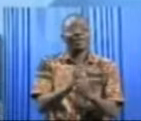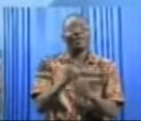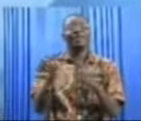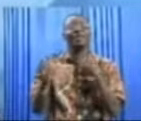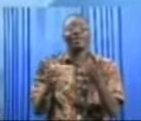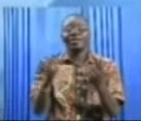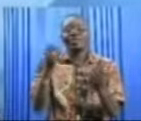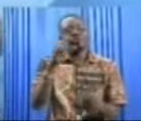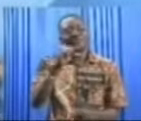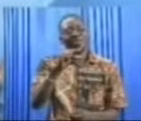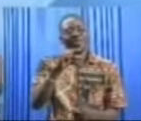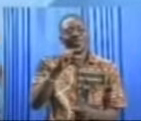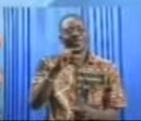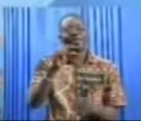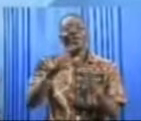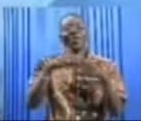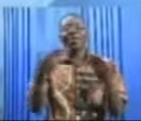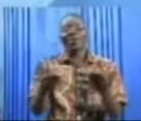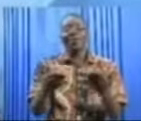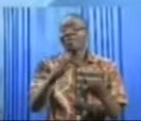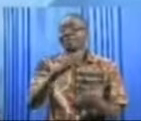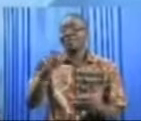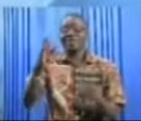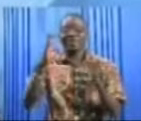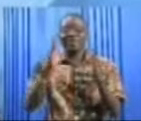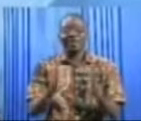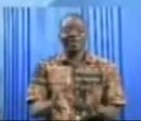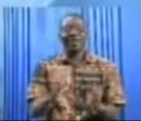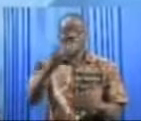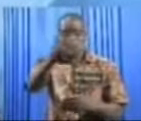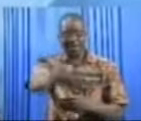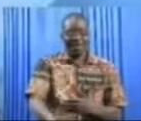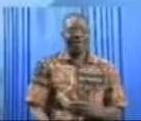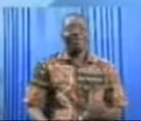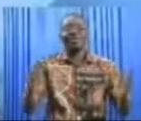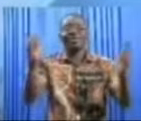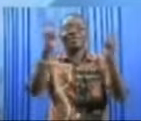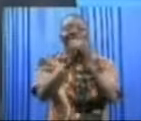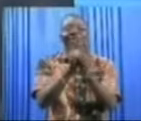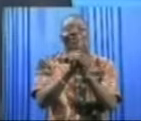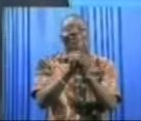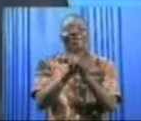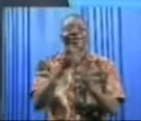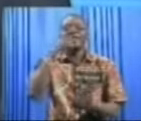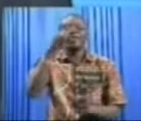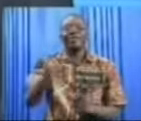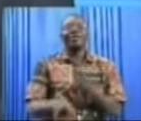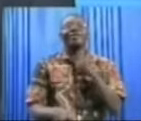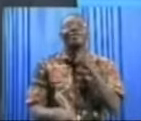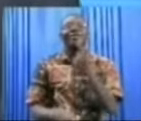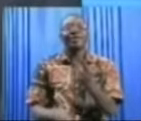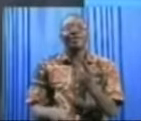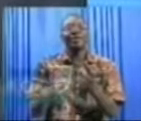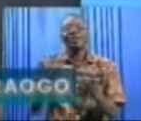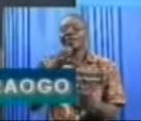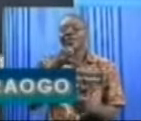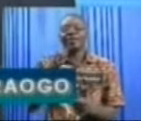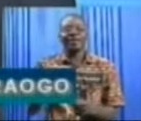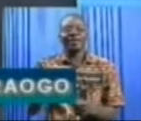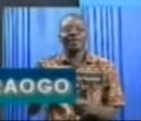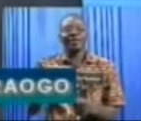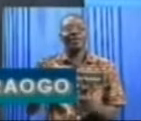peu comment d'abord les Burkinabés accueillent... Il faut que les Burkinabés